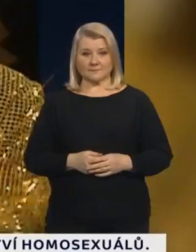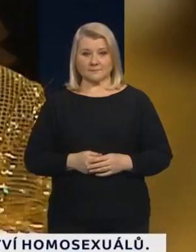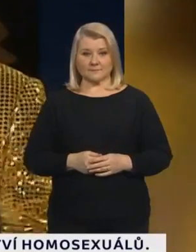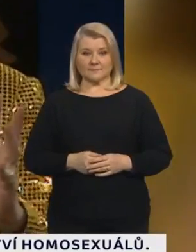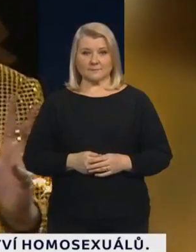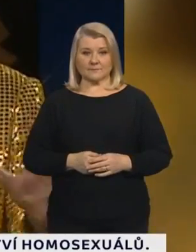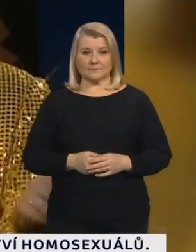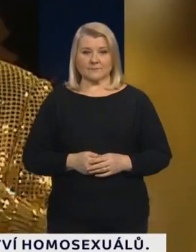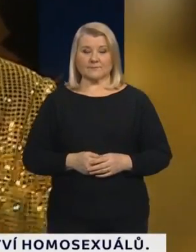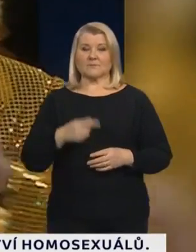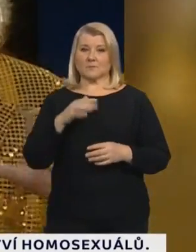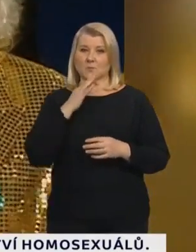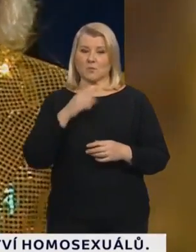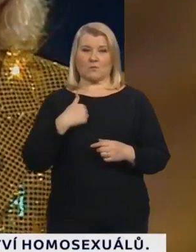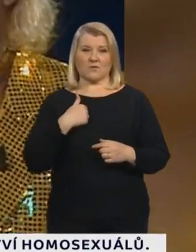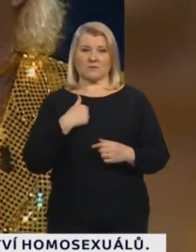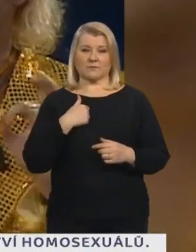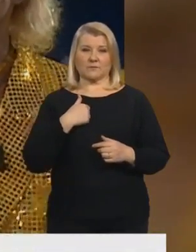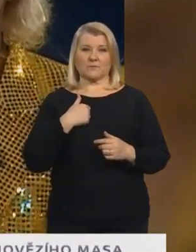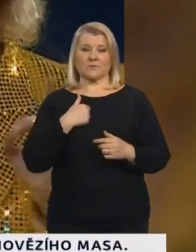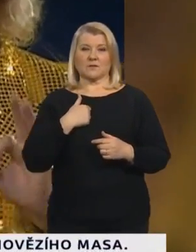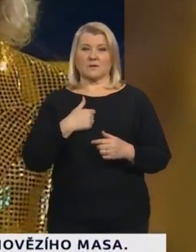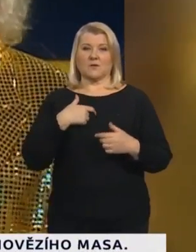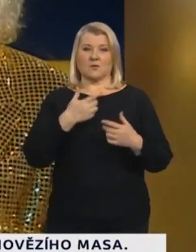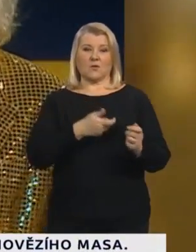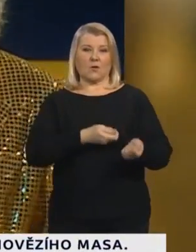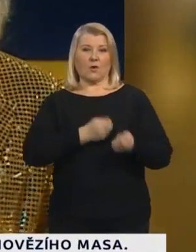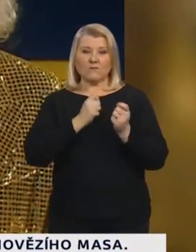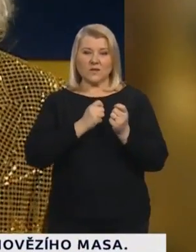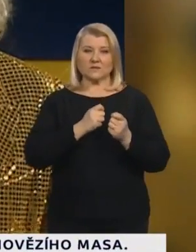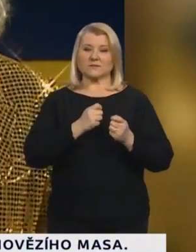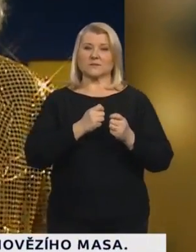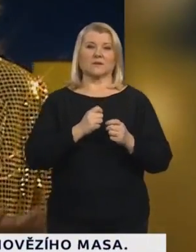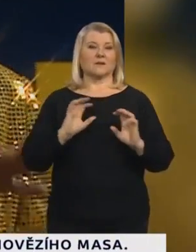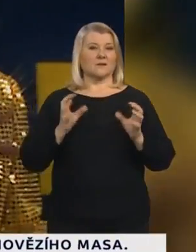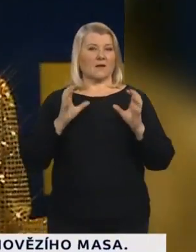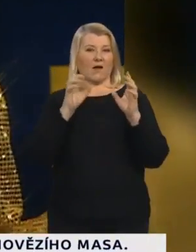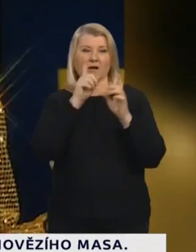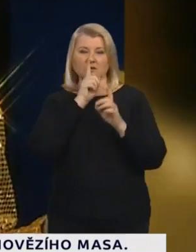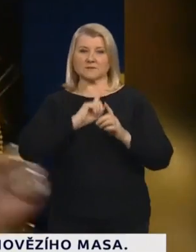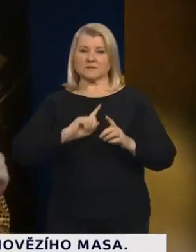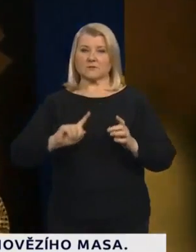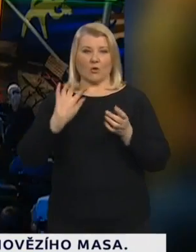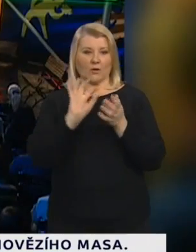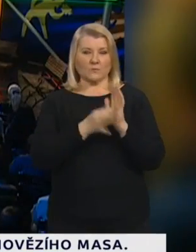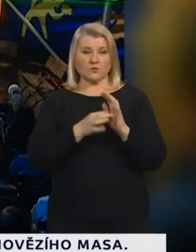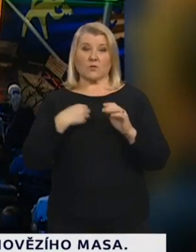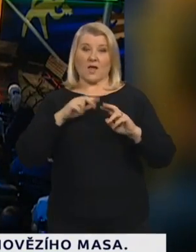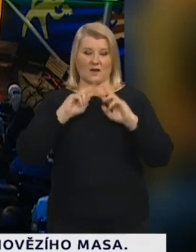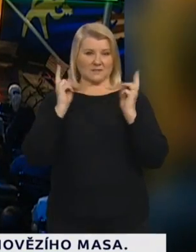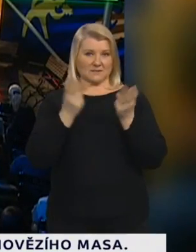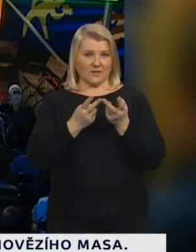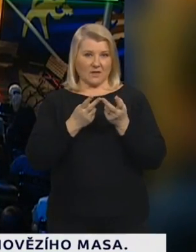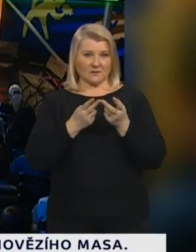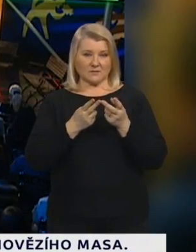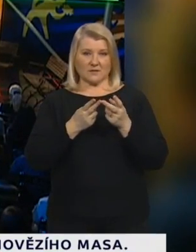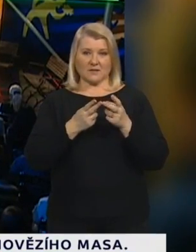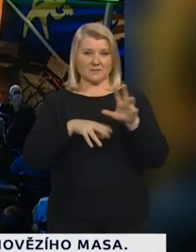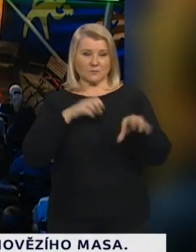Jsem lovec krásných, čarokrásných okamžiků, které po světě lovím a